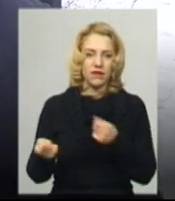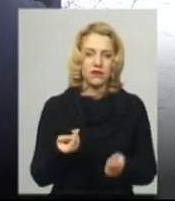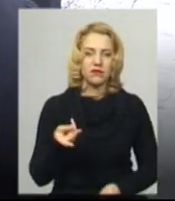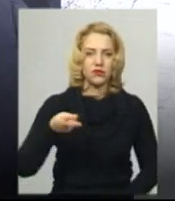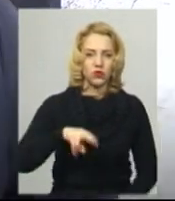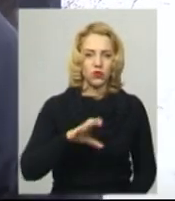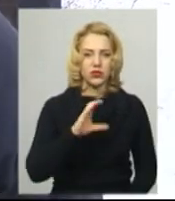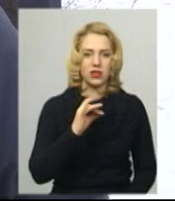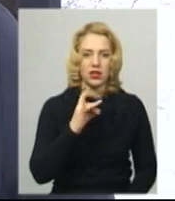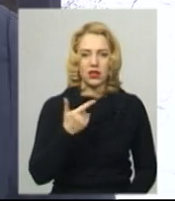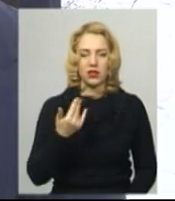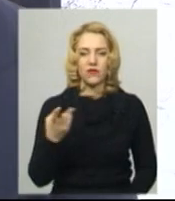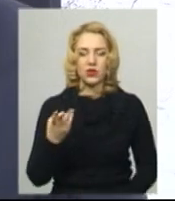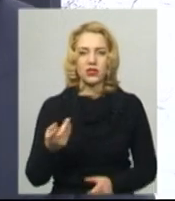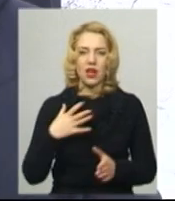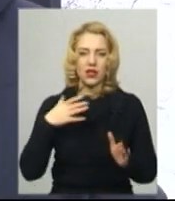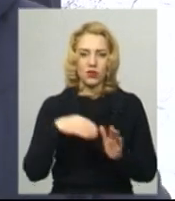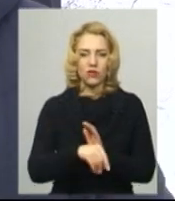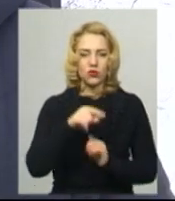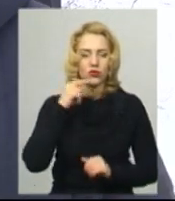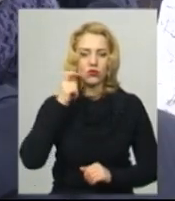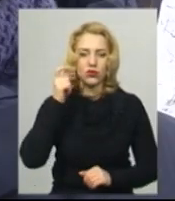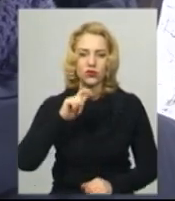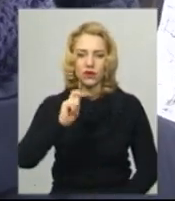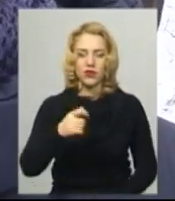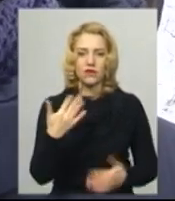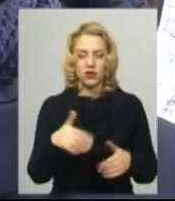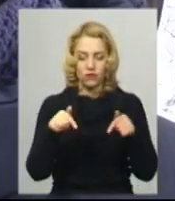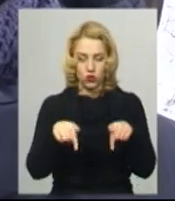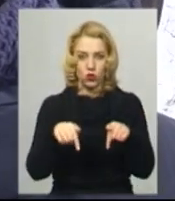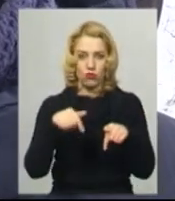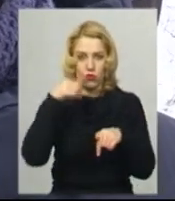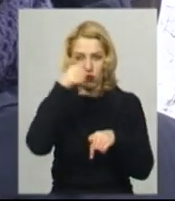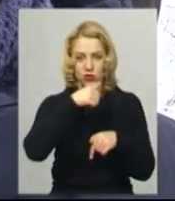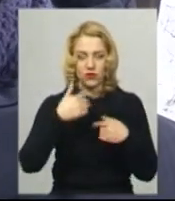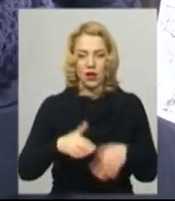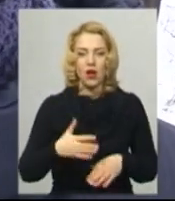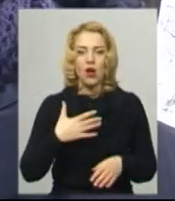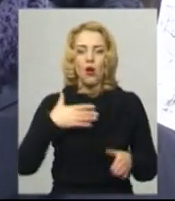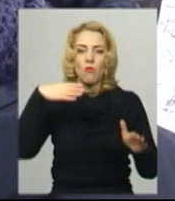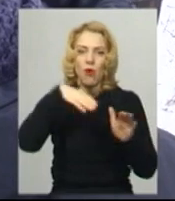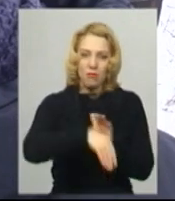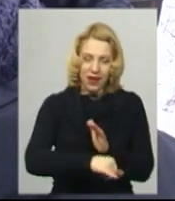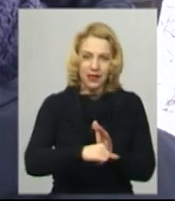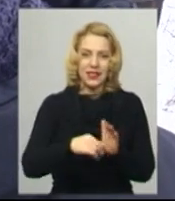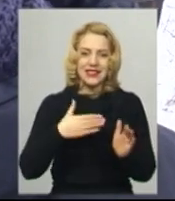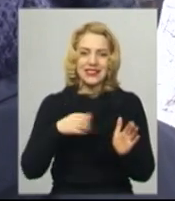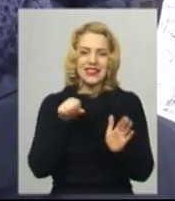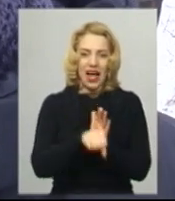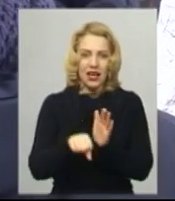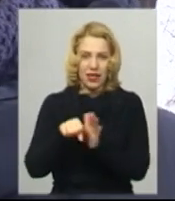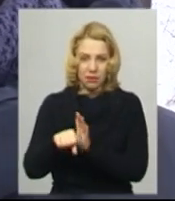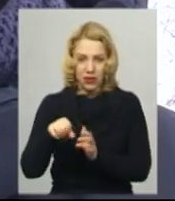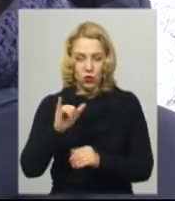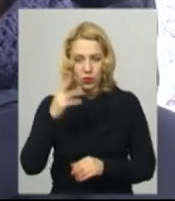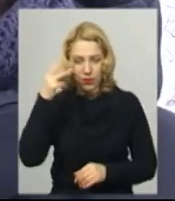котрі загинули в російсько-українській війні цього року вже. Померлих і загиблих в Хмельницькій області на сьогоднішній день